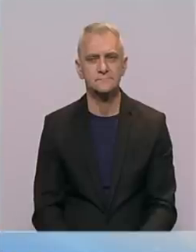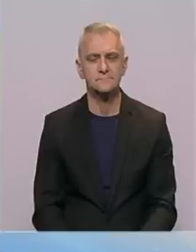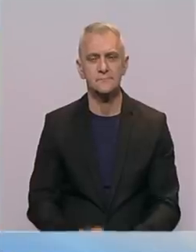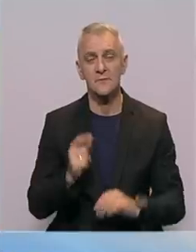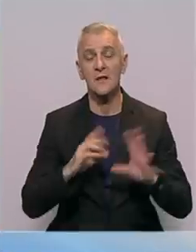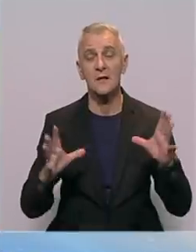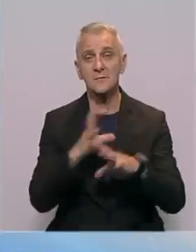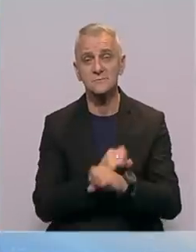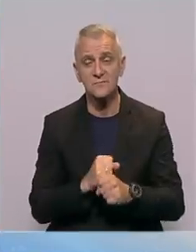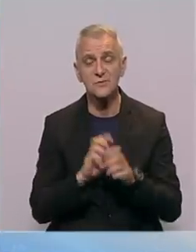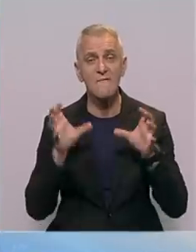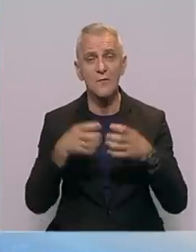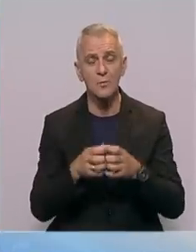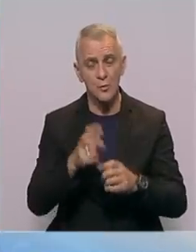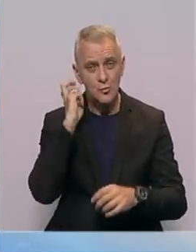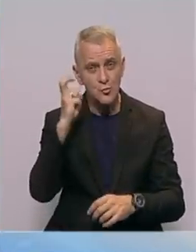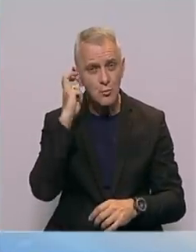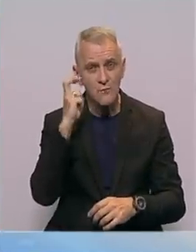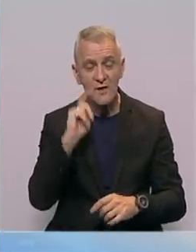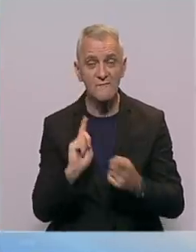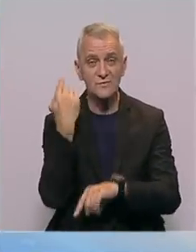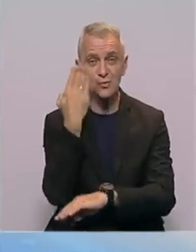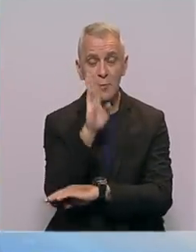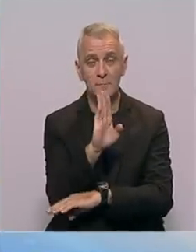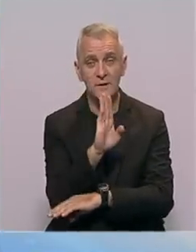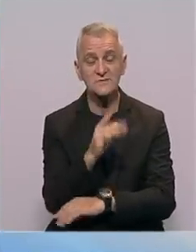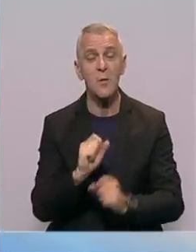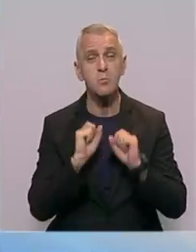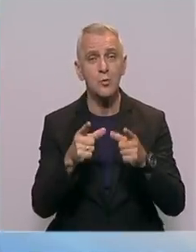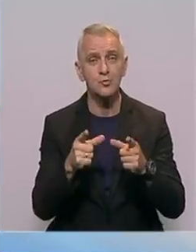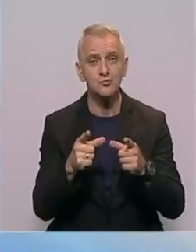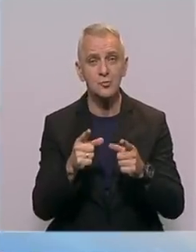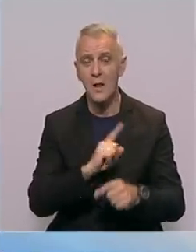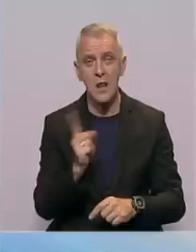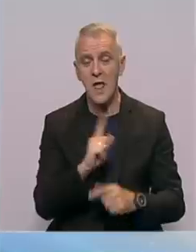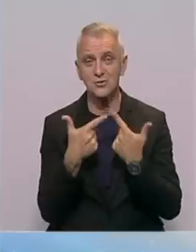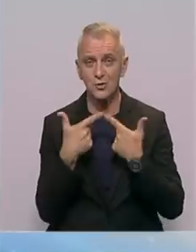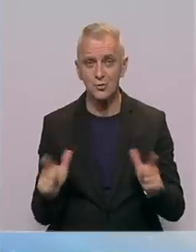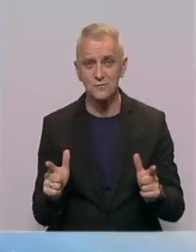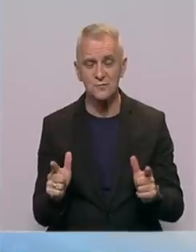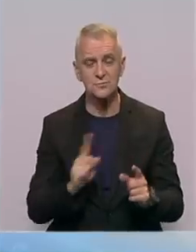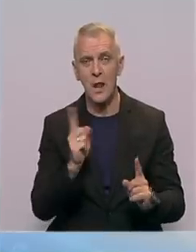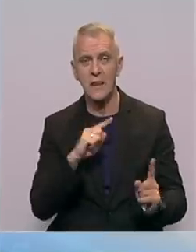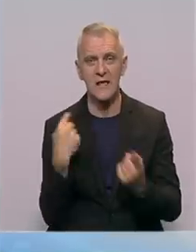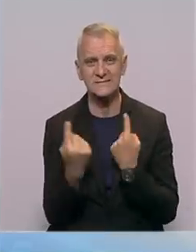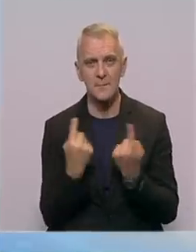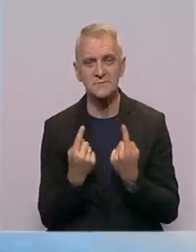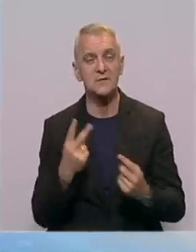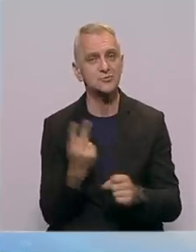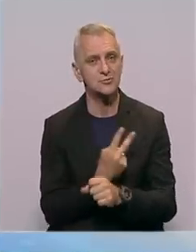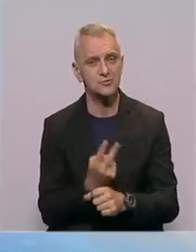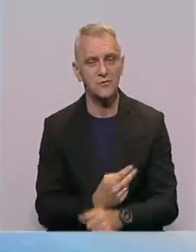Okončan forum u Dubrovniku, visoki predstavnik u Bosni i Hercegovini poručio kako neće dozvoliti destabilizaciju države.